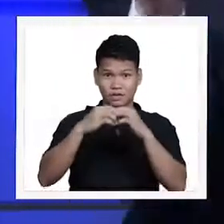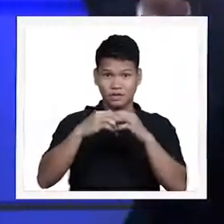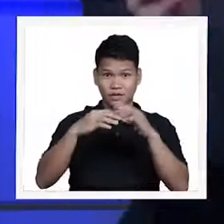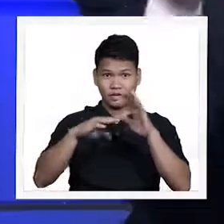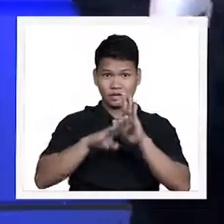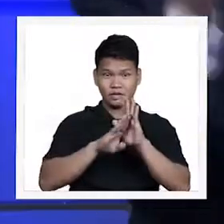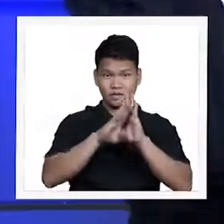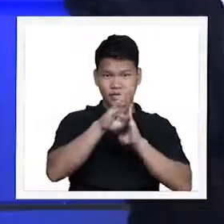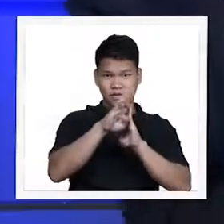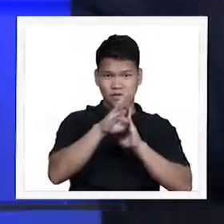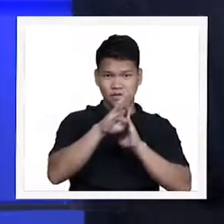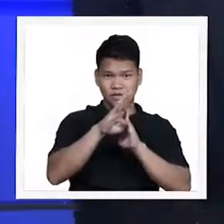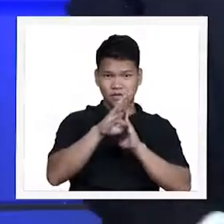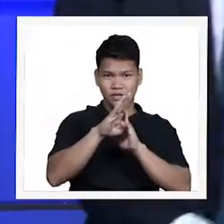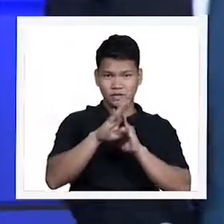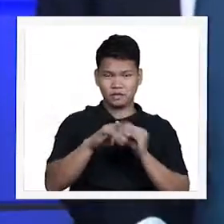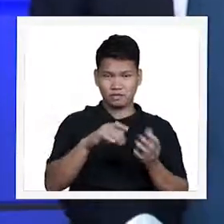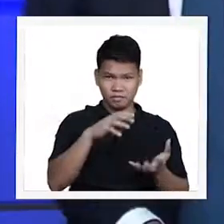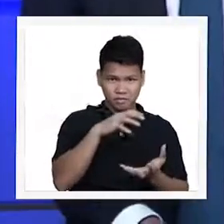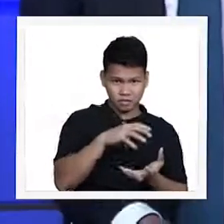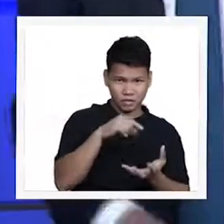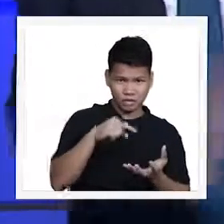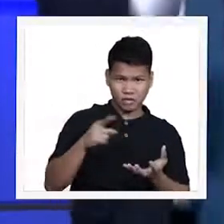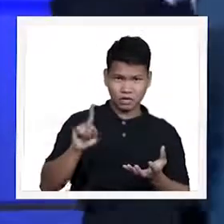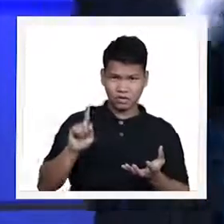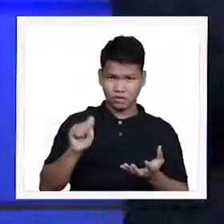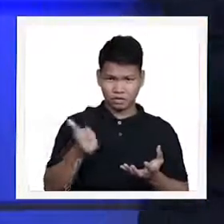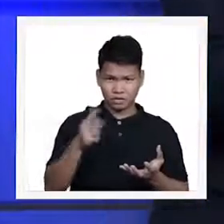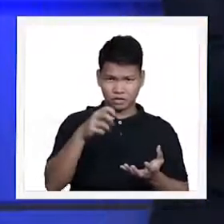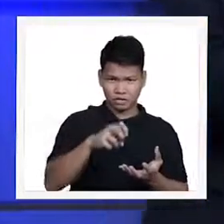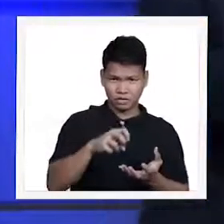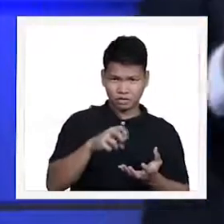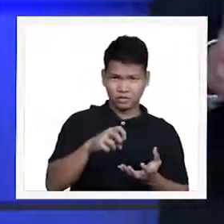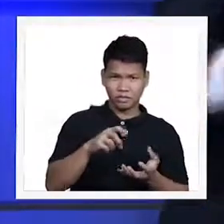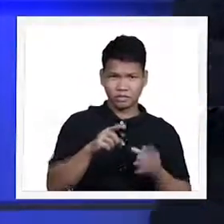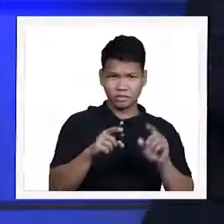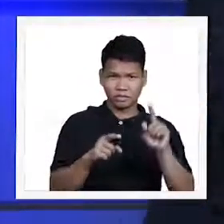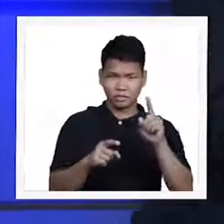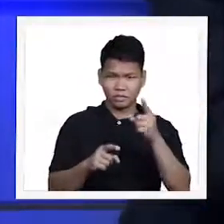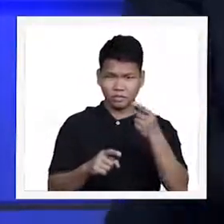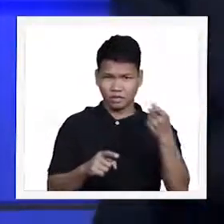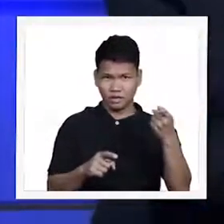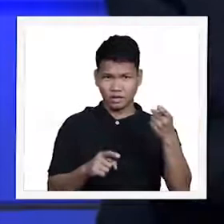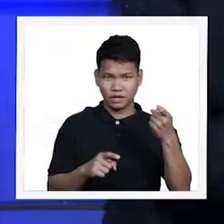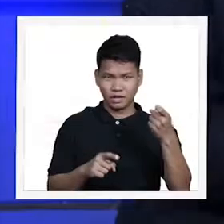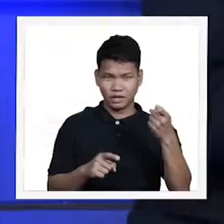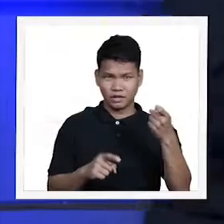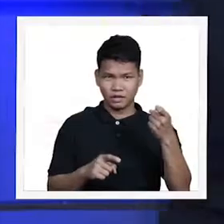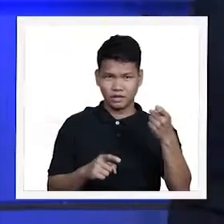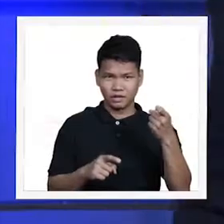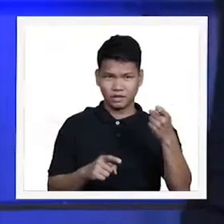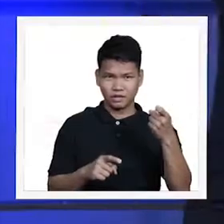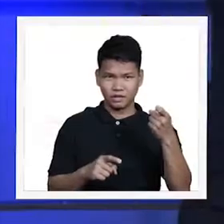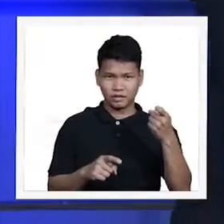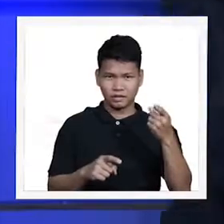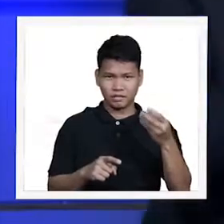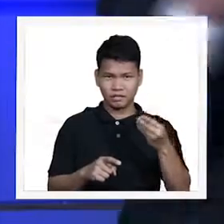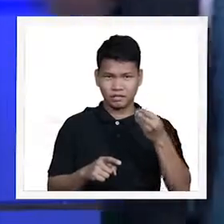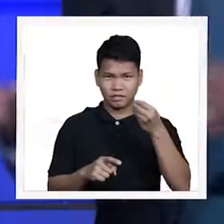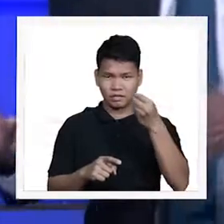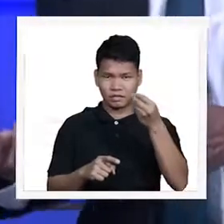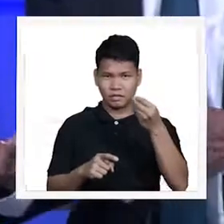natin yung income kung 100% hindi po natin ibibigay